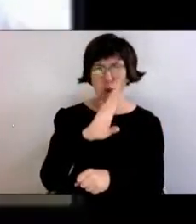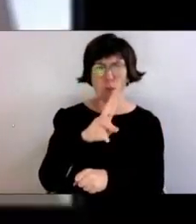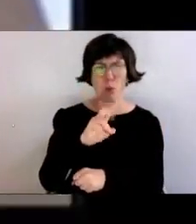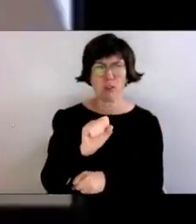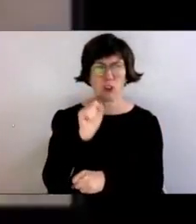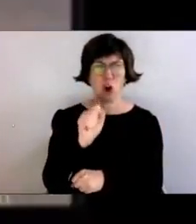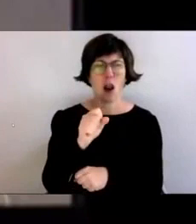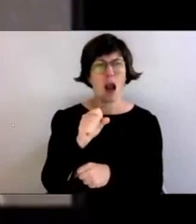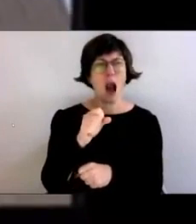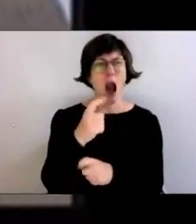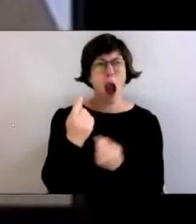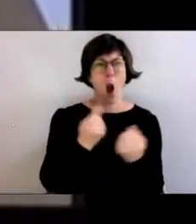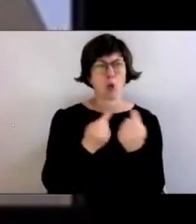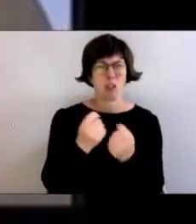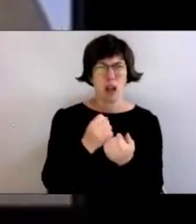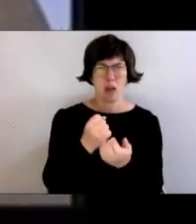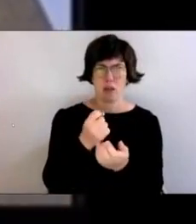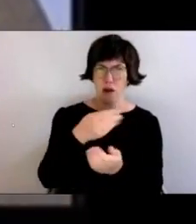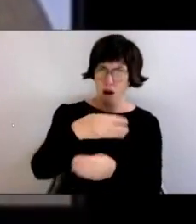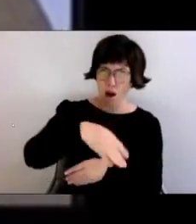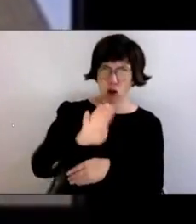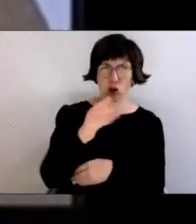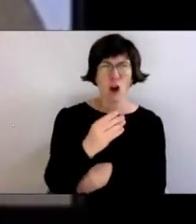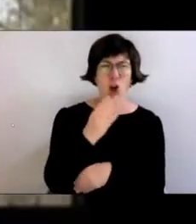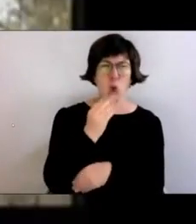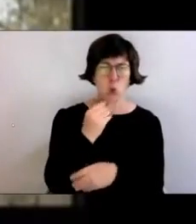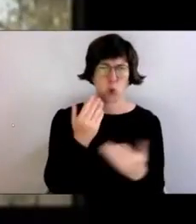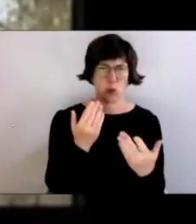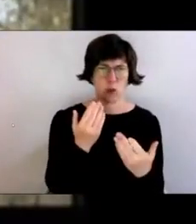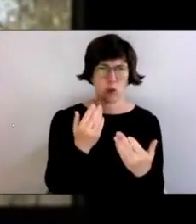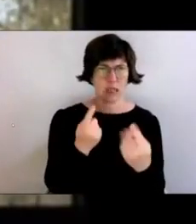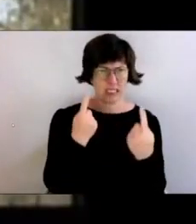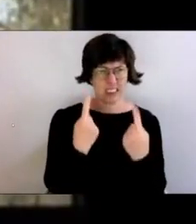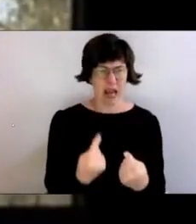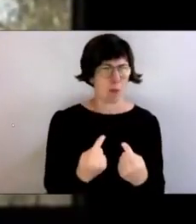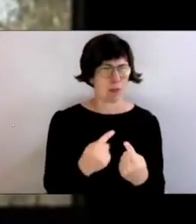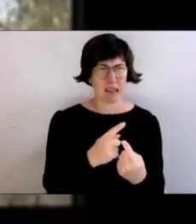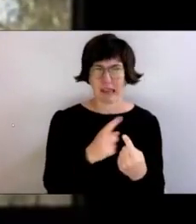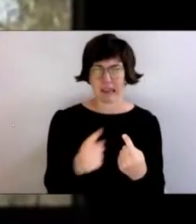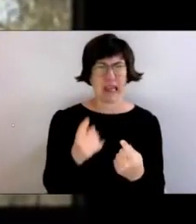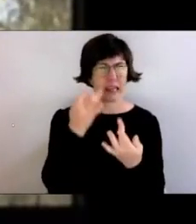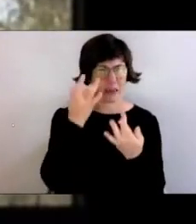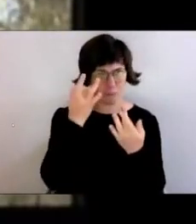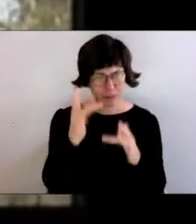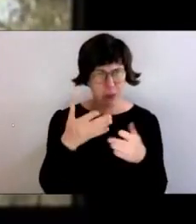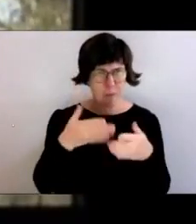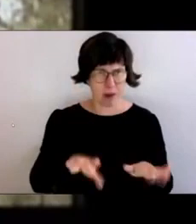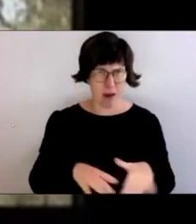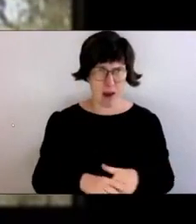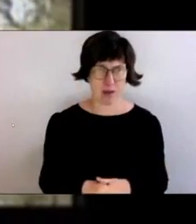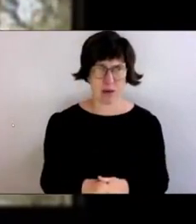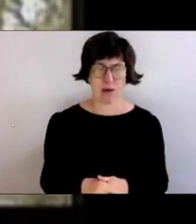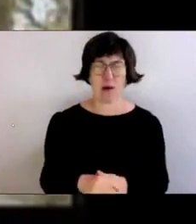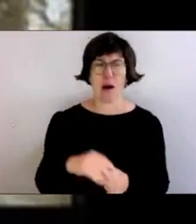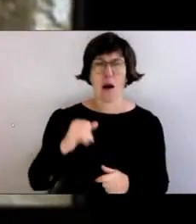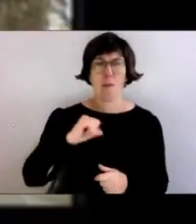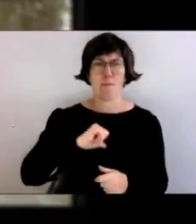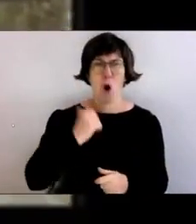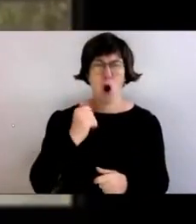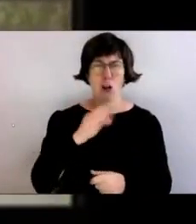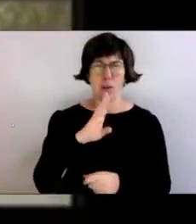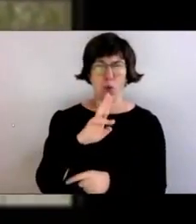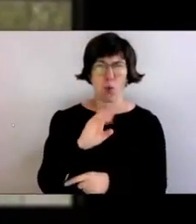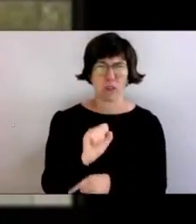Ausländer abgestempelt werden, weil er Jude ist und weil er sich eingemischt hatte. Am Morgen hatte Bubis